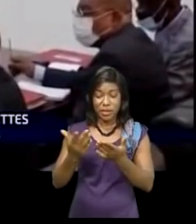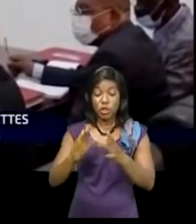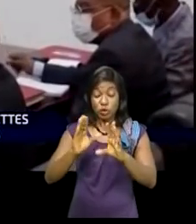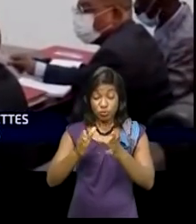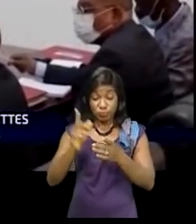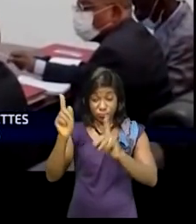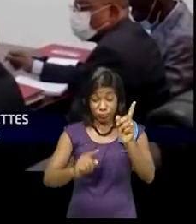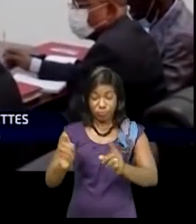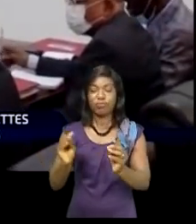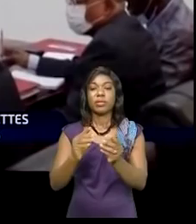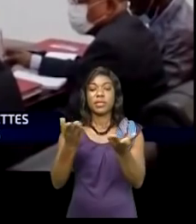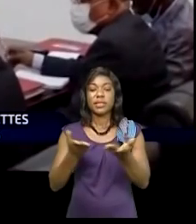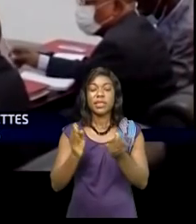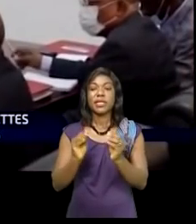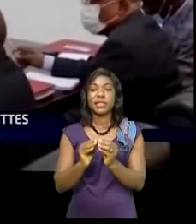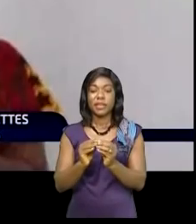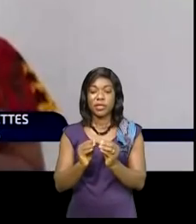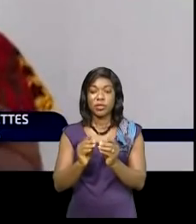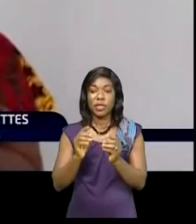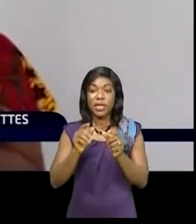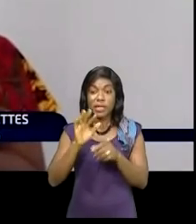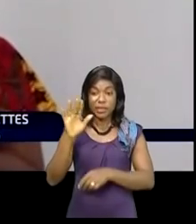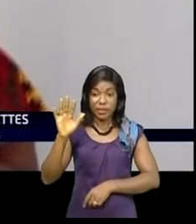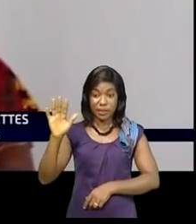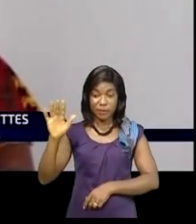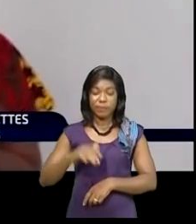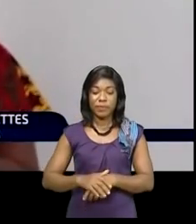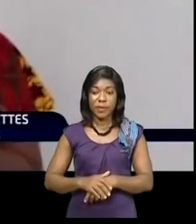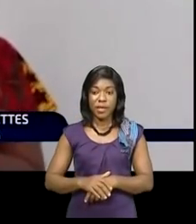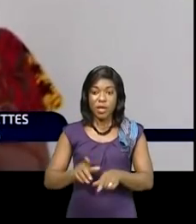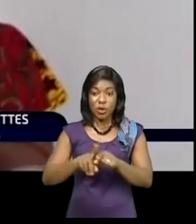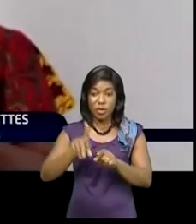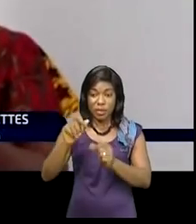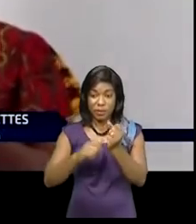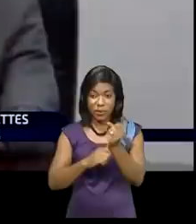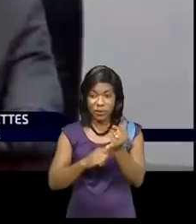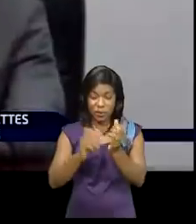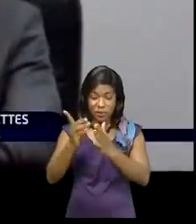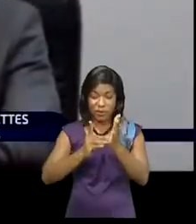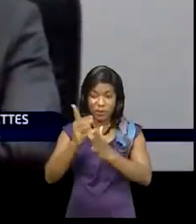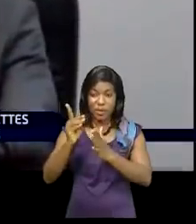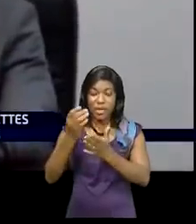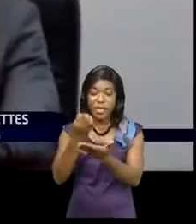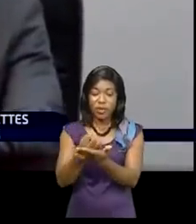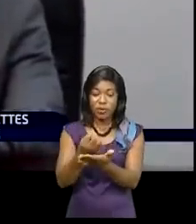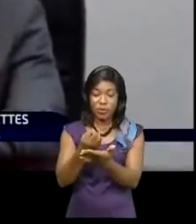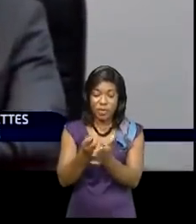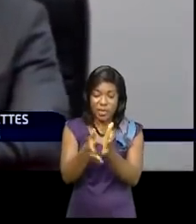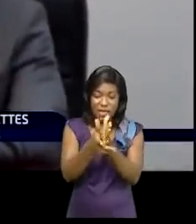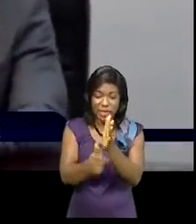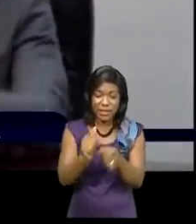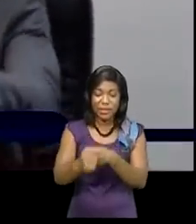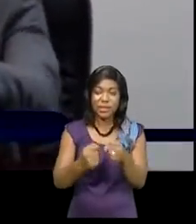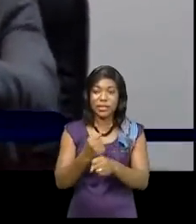Le défi, c'est de relever le niveau du ministère du Commerce extérieur en tant qu'un des leviers du développement économique par la qualité du travail.